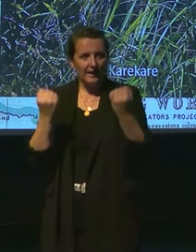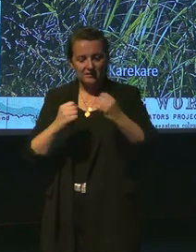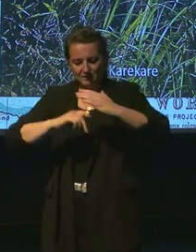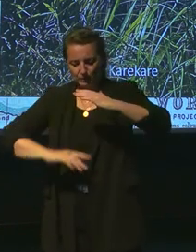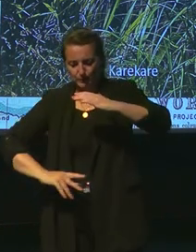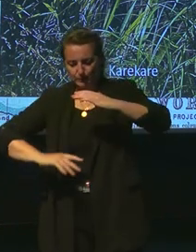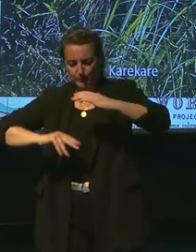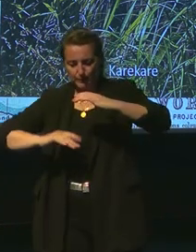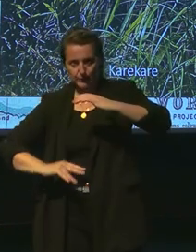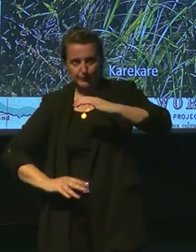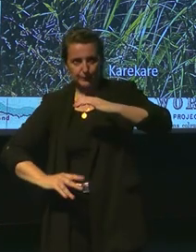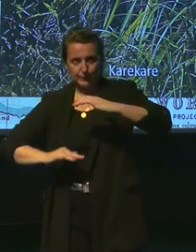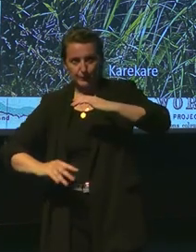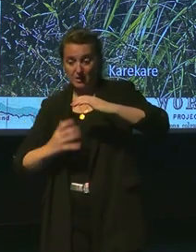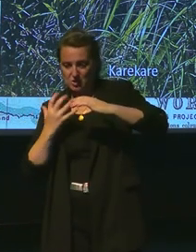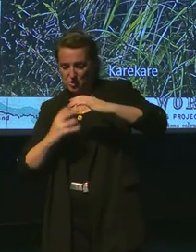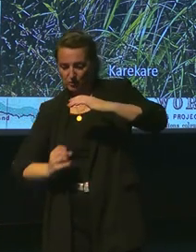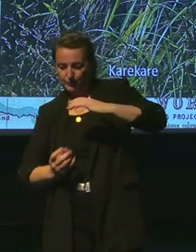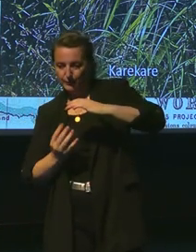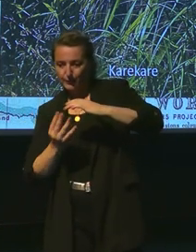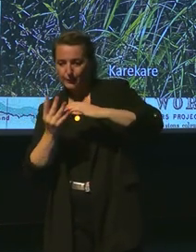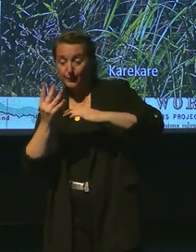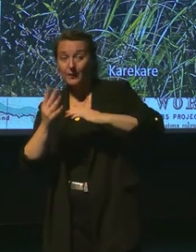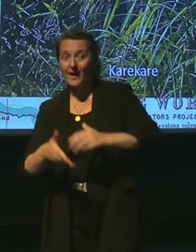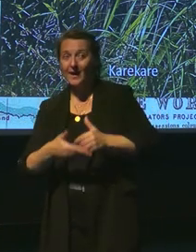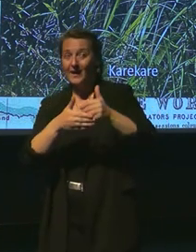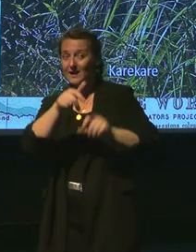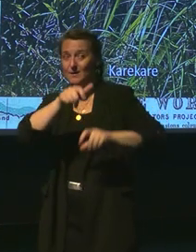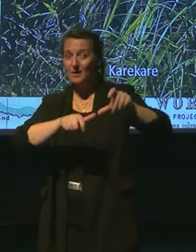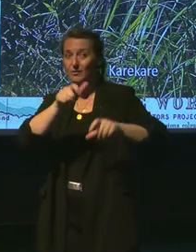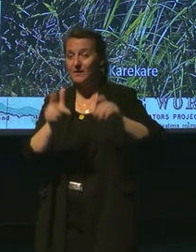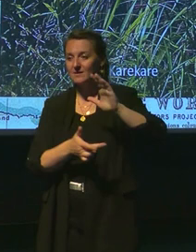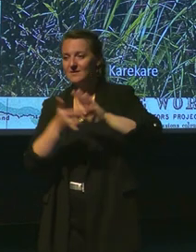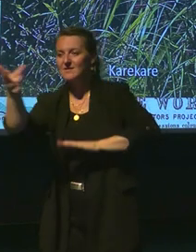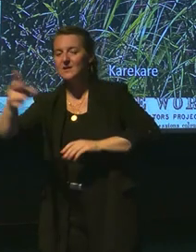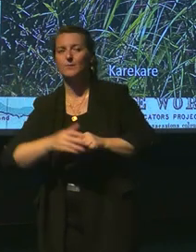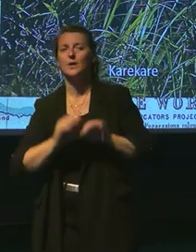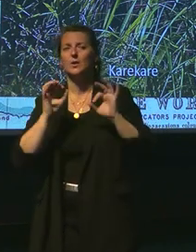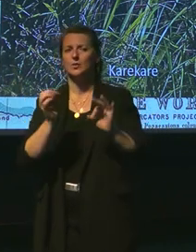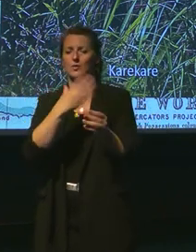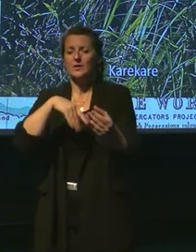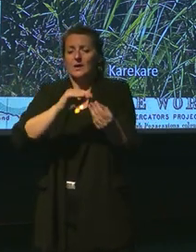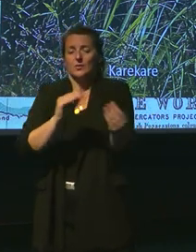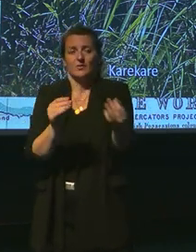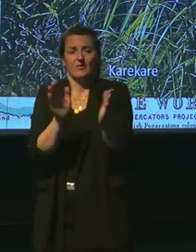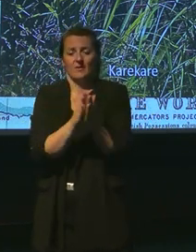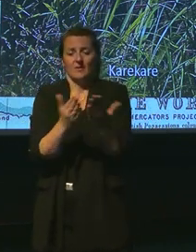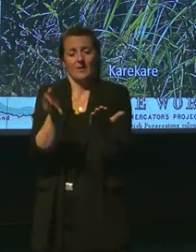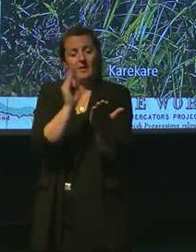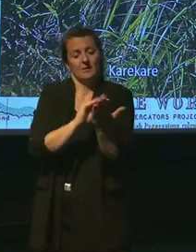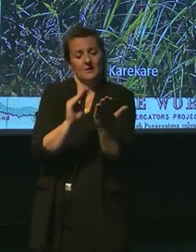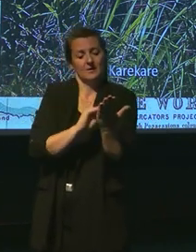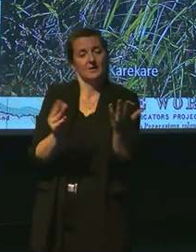d'ailleurs à nos héros de s'échapper. Alors, je voudrais juste mentionner une chose, parce que, dans ce roman, il a quelque chose vraiment d'extraordinaire,